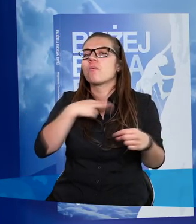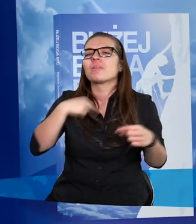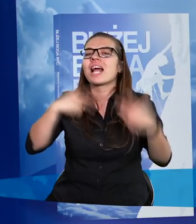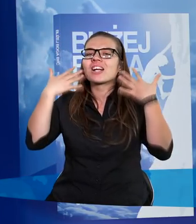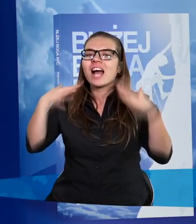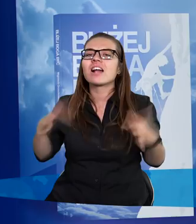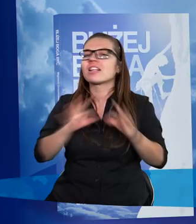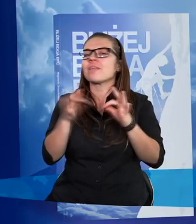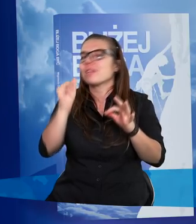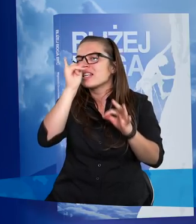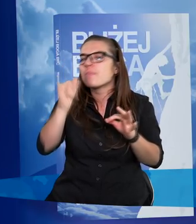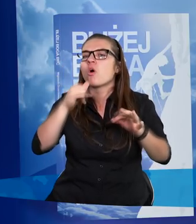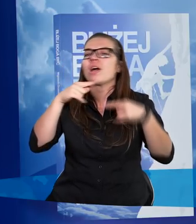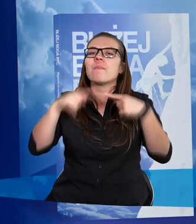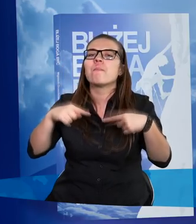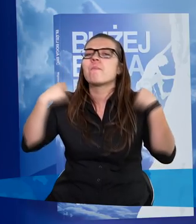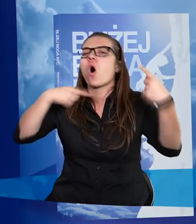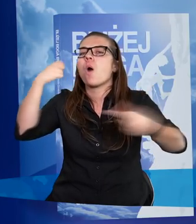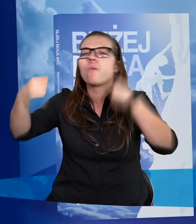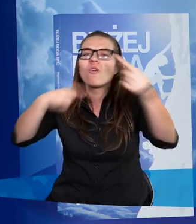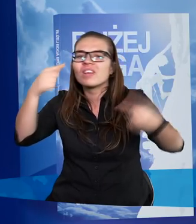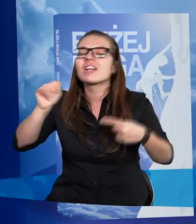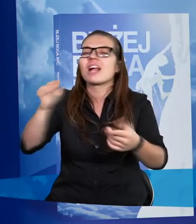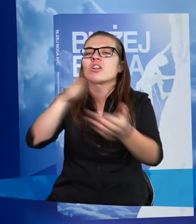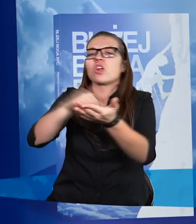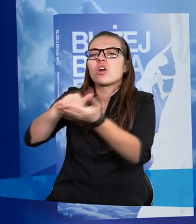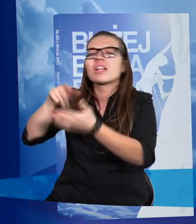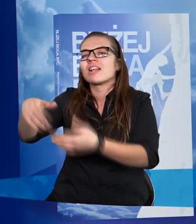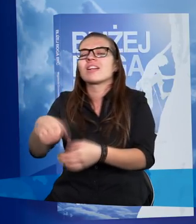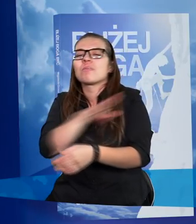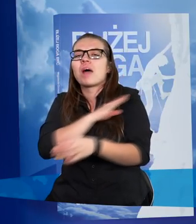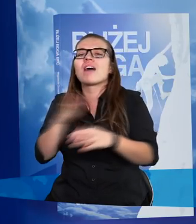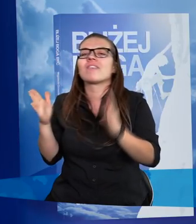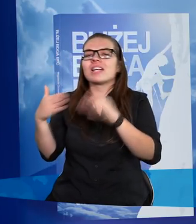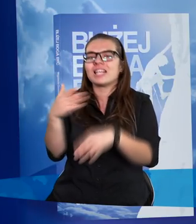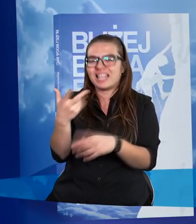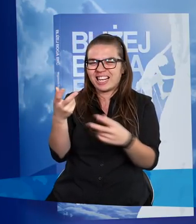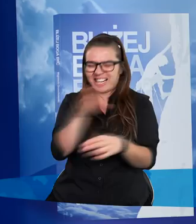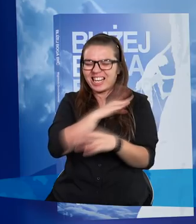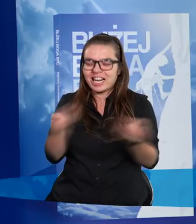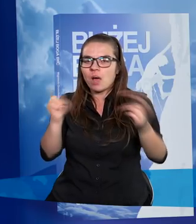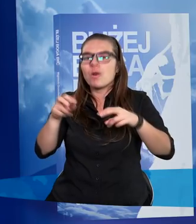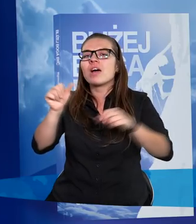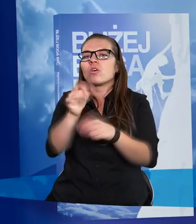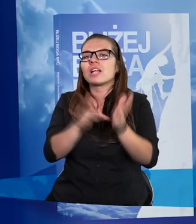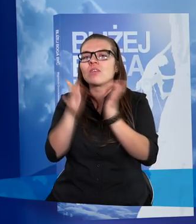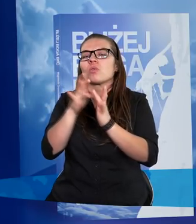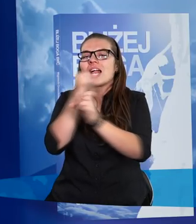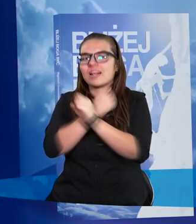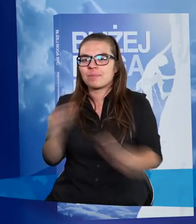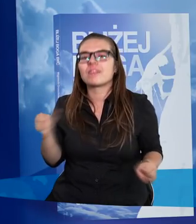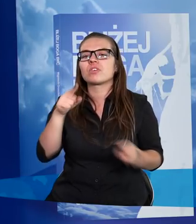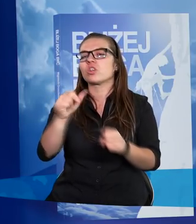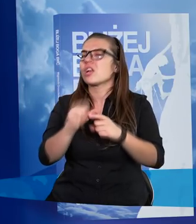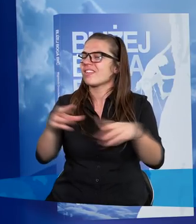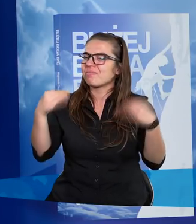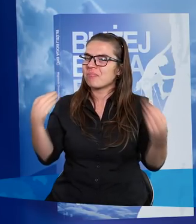nasza radość pełna, gdybyśmy nie mogli powiedzieć o tym, jak dotknęliśmy zmartwychwstałego i żyjącego Zbawiciela. Może to, co opowiedziałem, nie jest